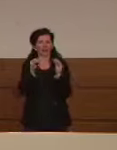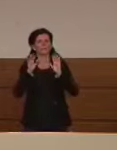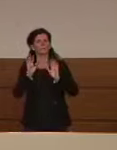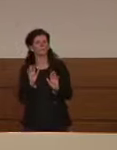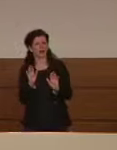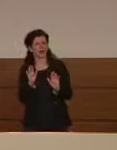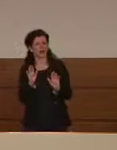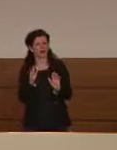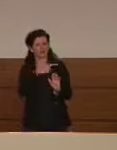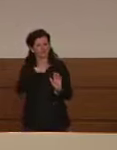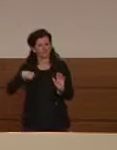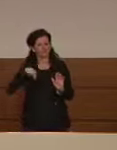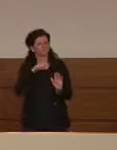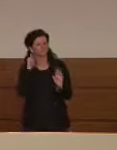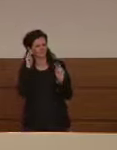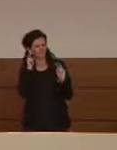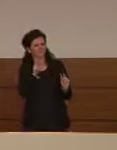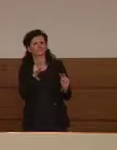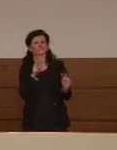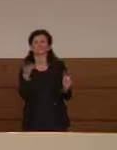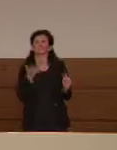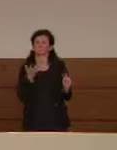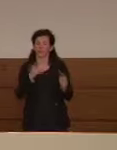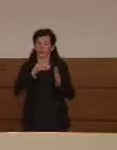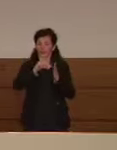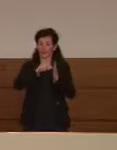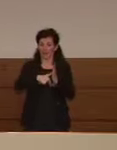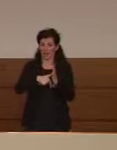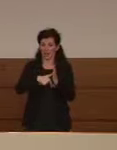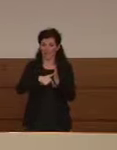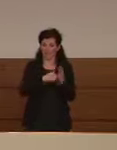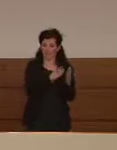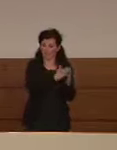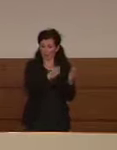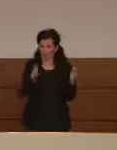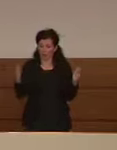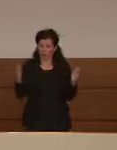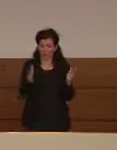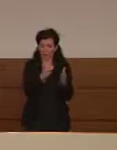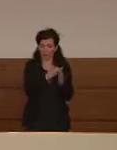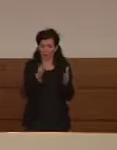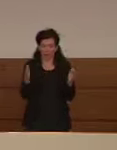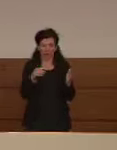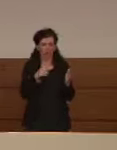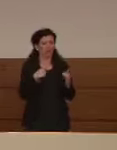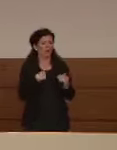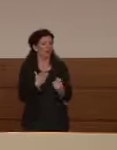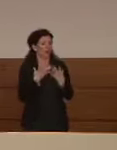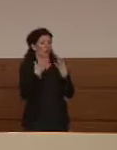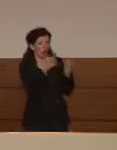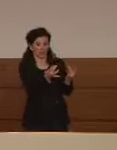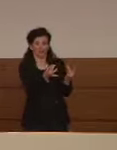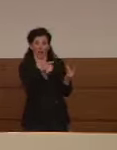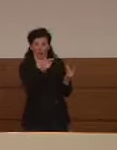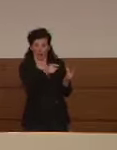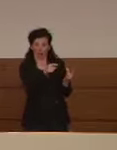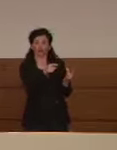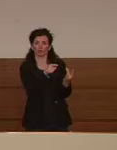conto di un fatto, che il tempo che trascorre fra il momento del contagio e